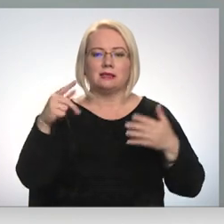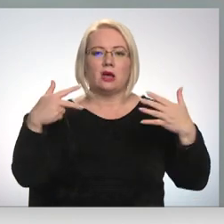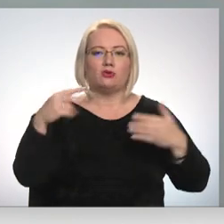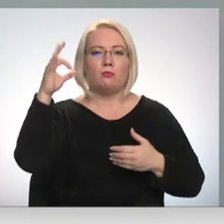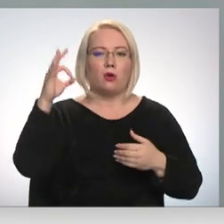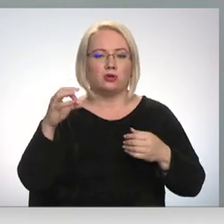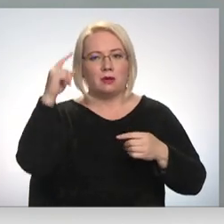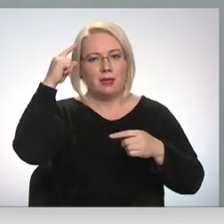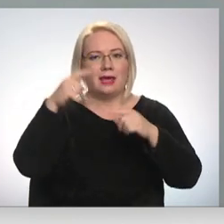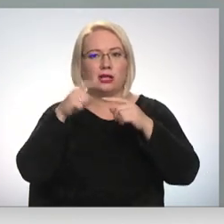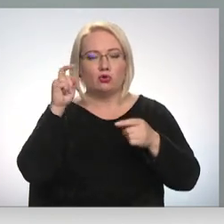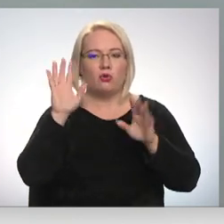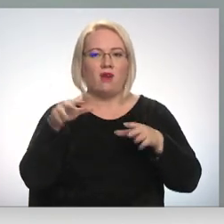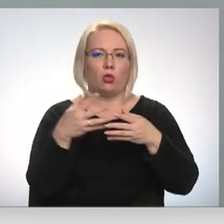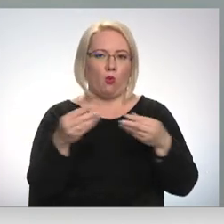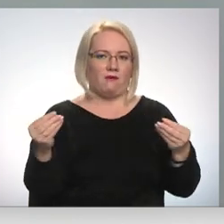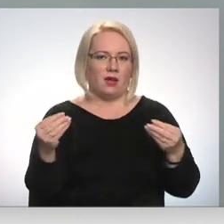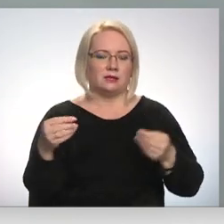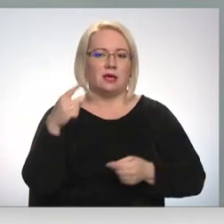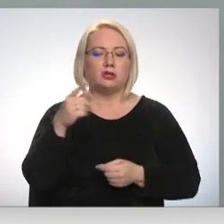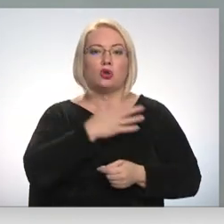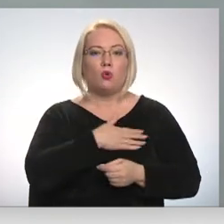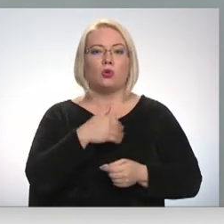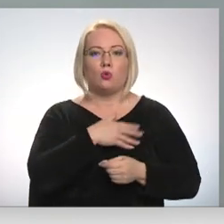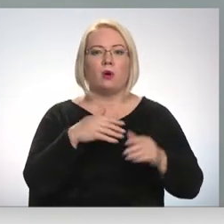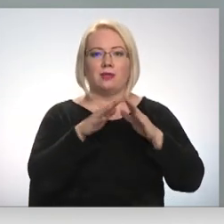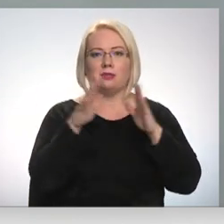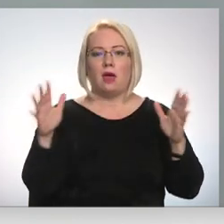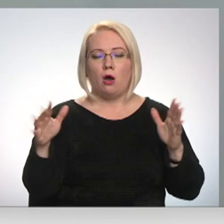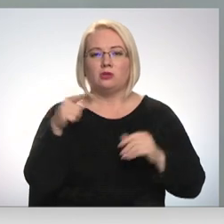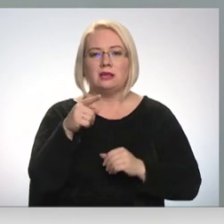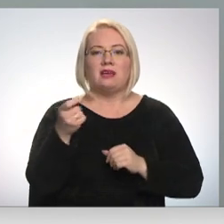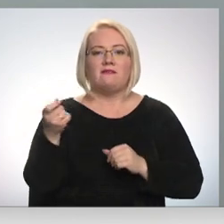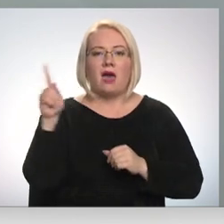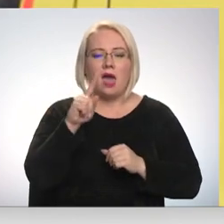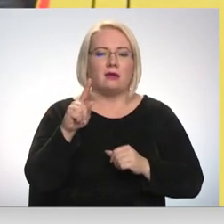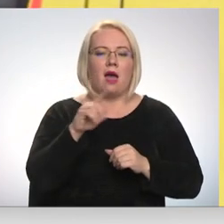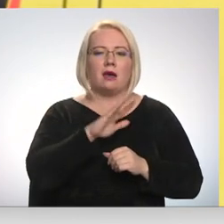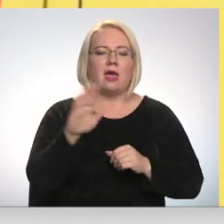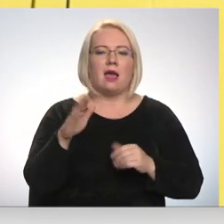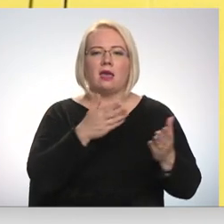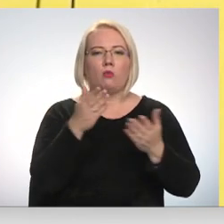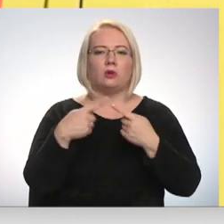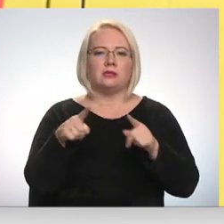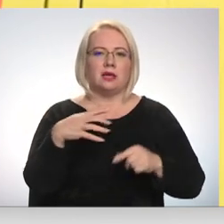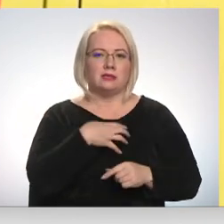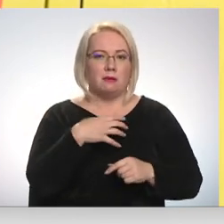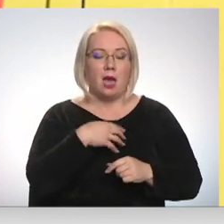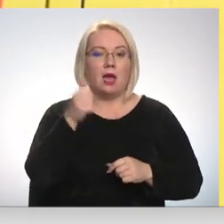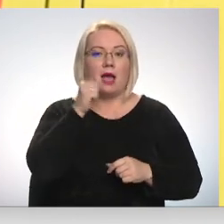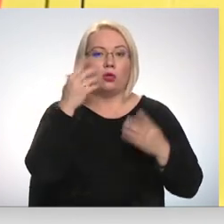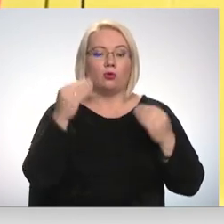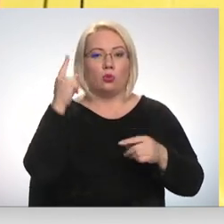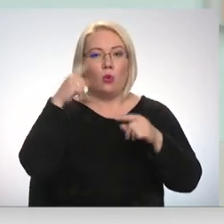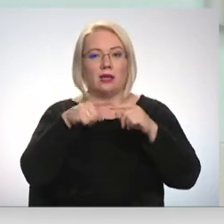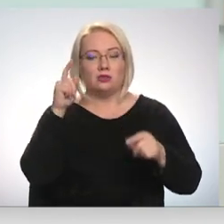insultu var novērst. Tas ir ļoti, ļoti daudz. Tas ir vairāk nekā kurai citai slimnīgi. Katru dienu no insulta Latvijā